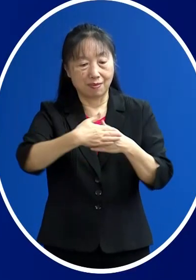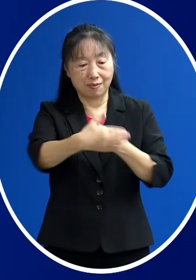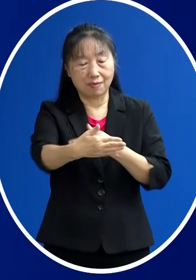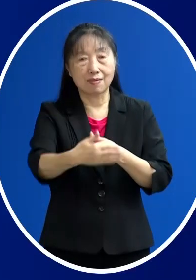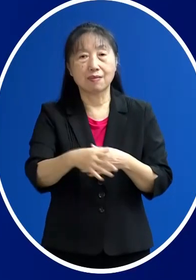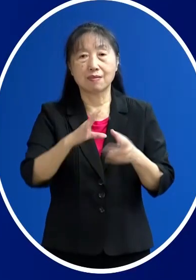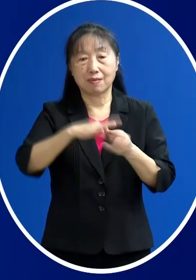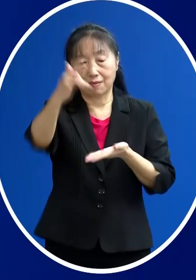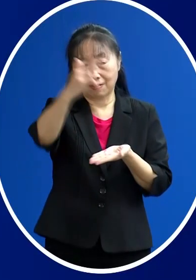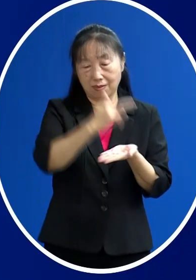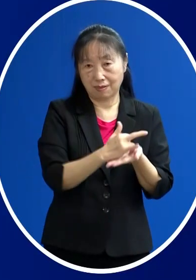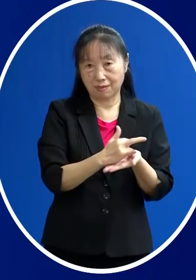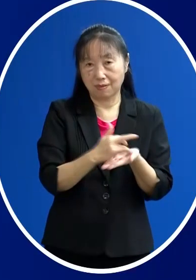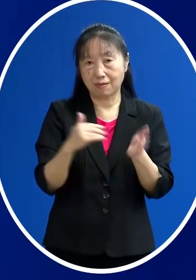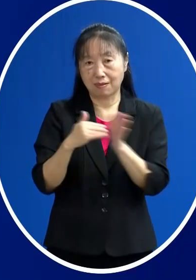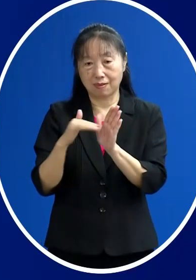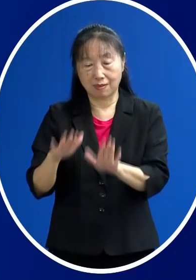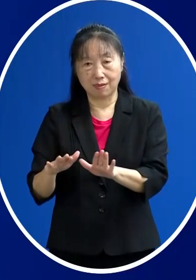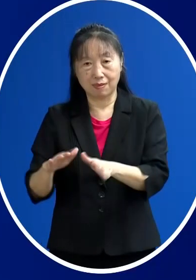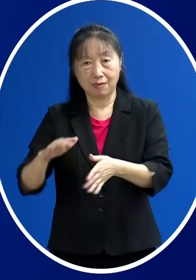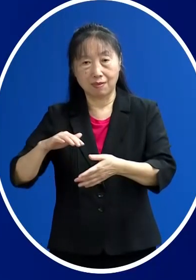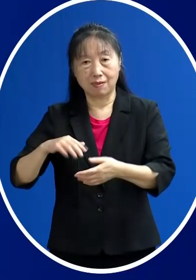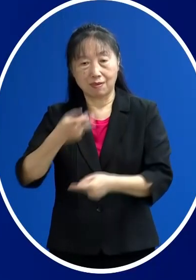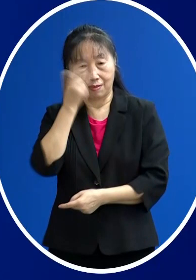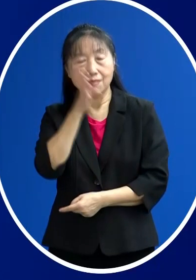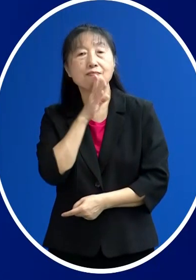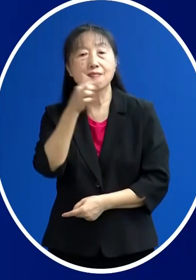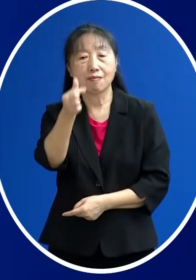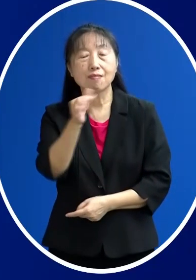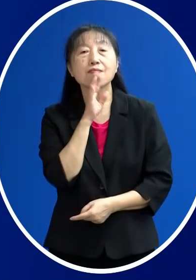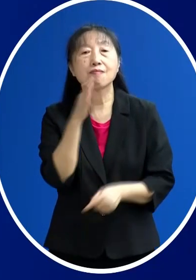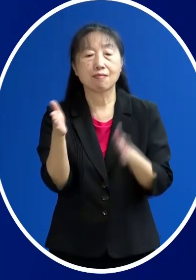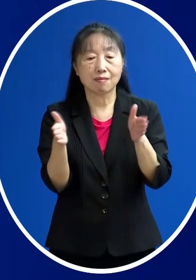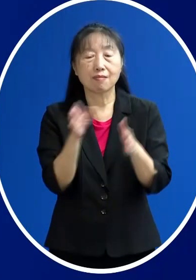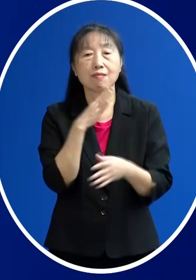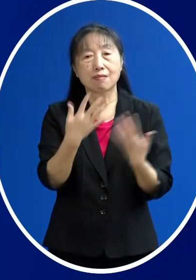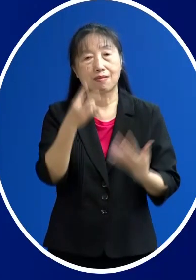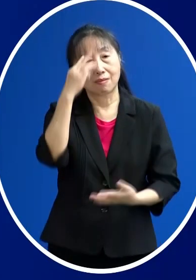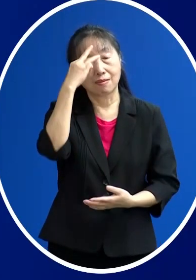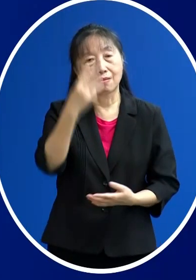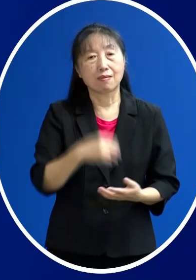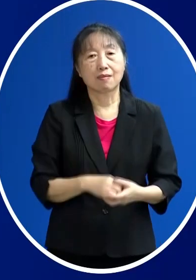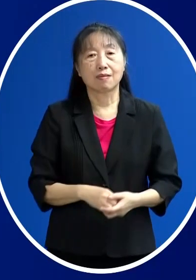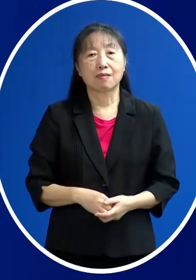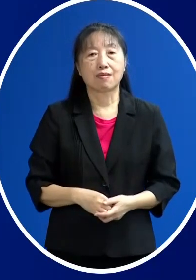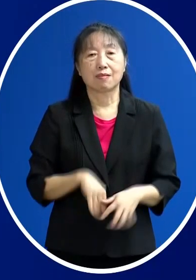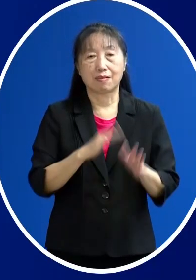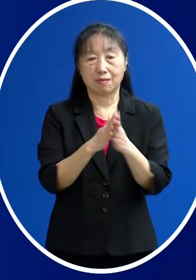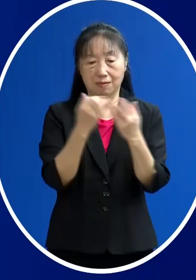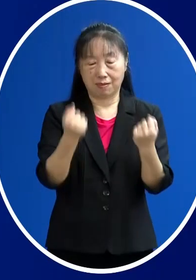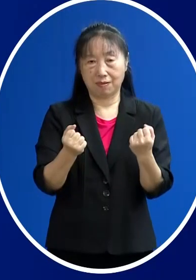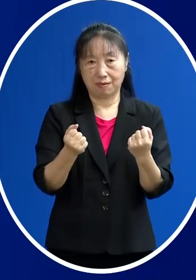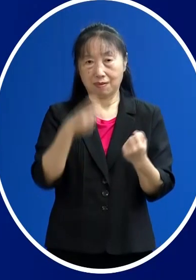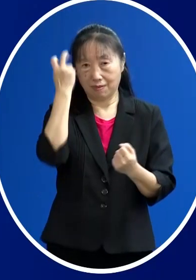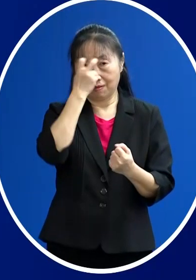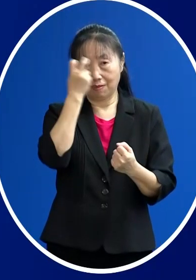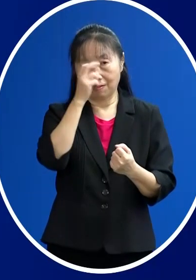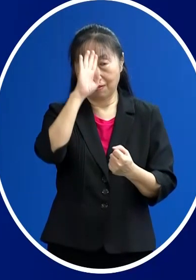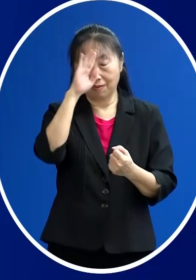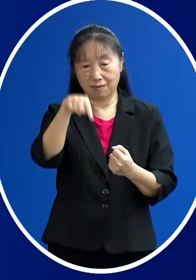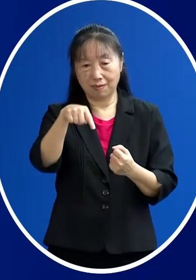境到這個我們確診中間隔了3天 不過也是在這個其實在這個檢疫的期間